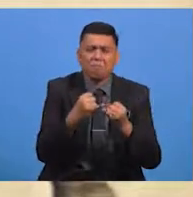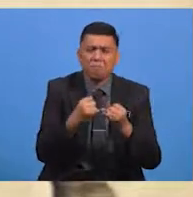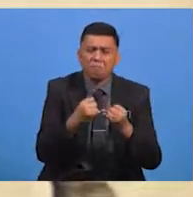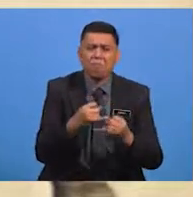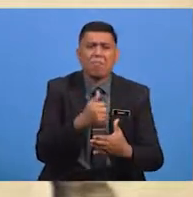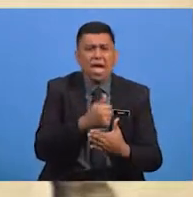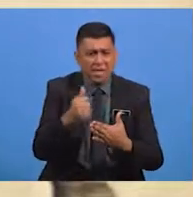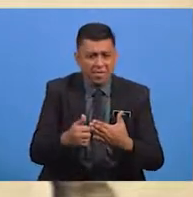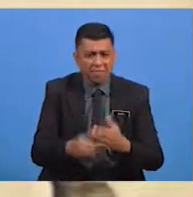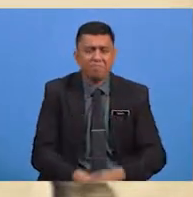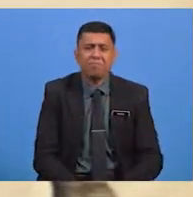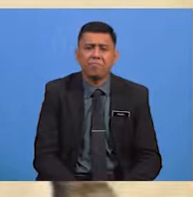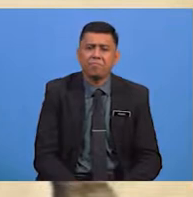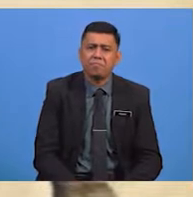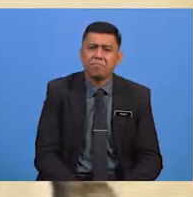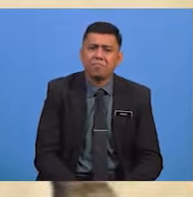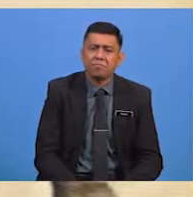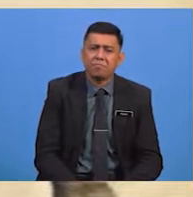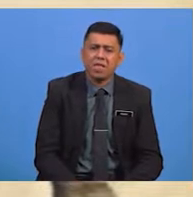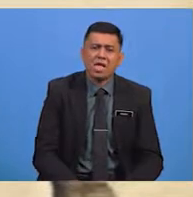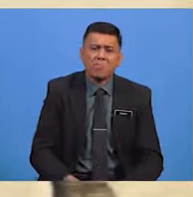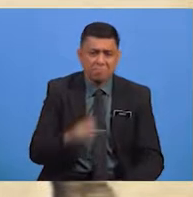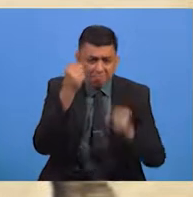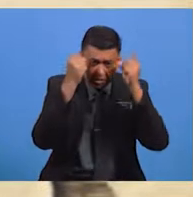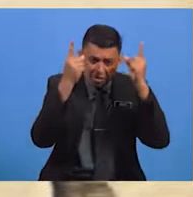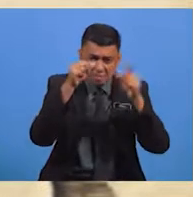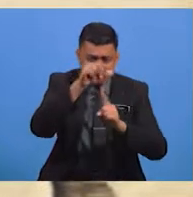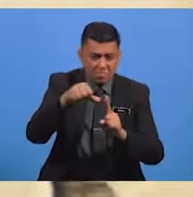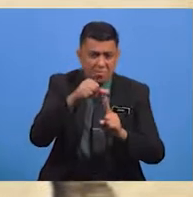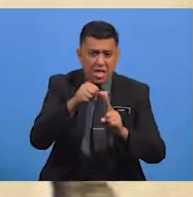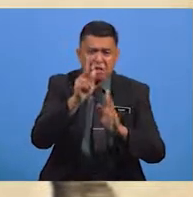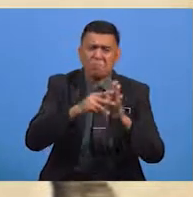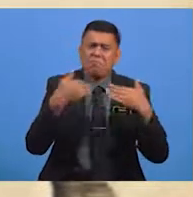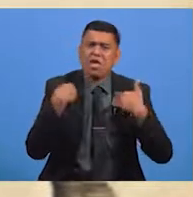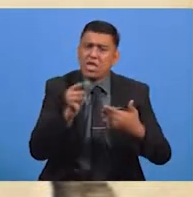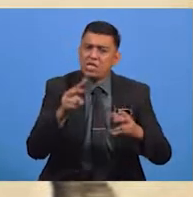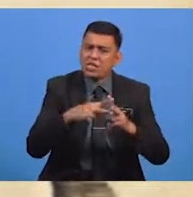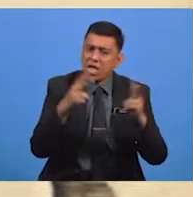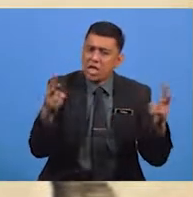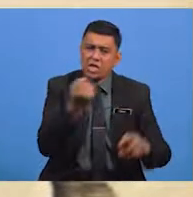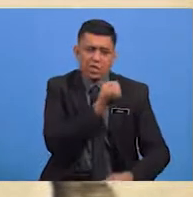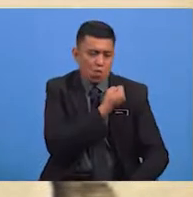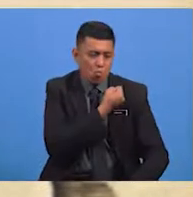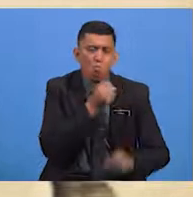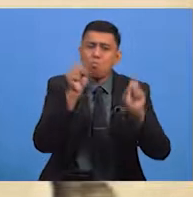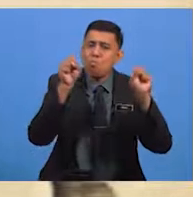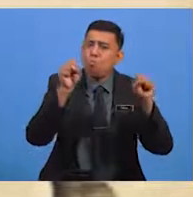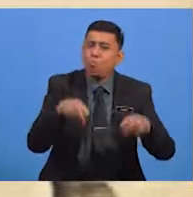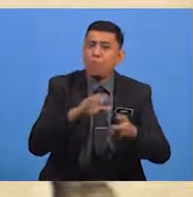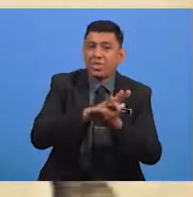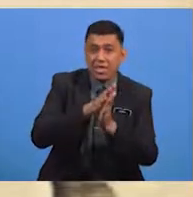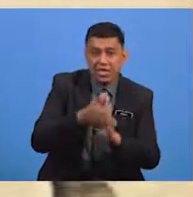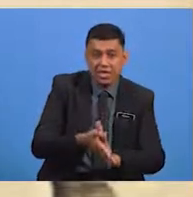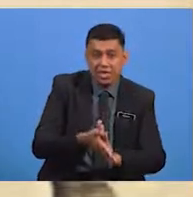Rangkap Kelapan Penyair Sedar Apabila Dalam Keadaan Yang Sangat Kecewa Boleh